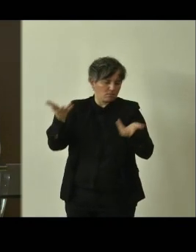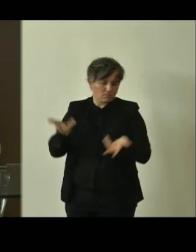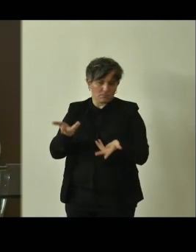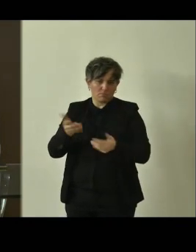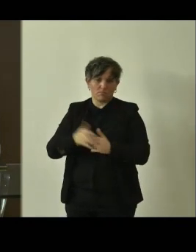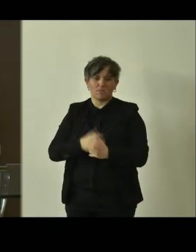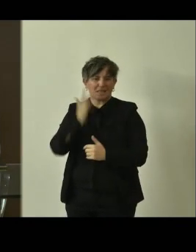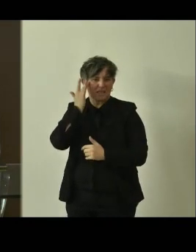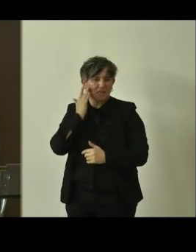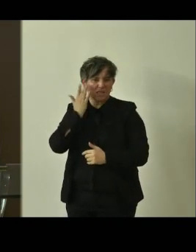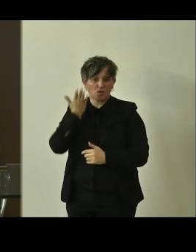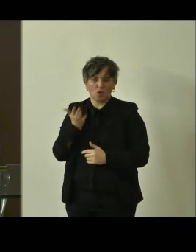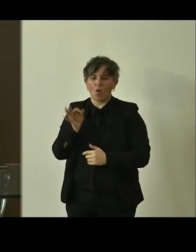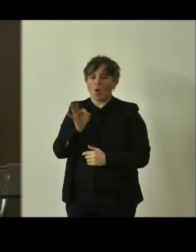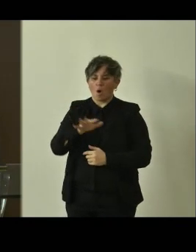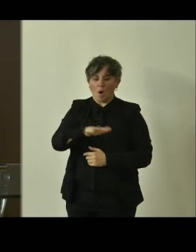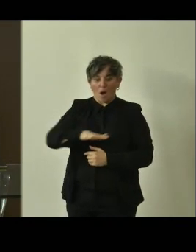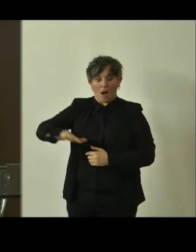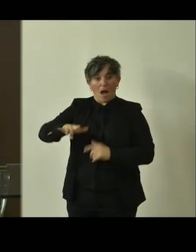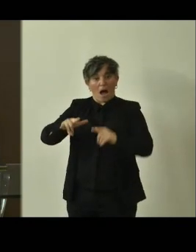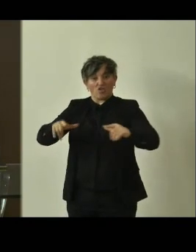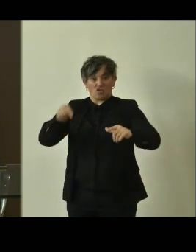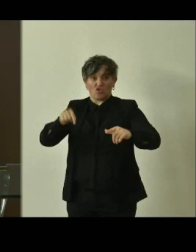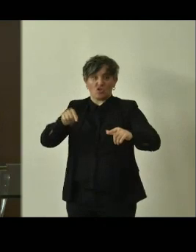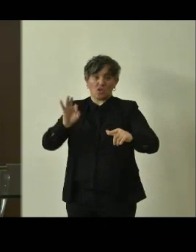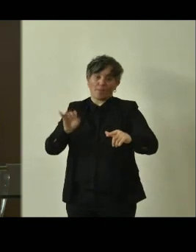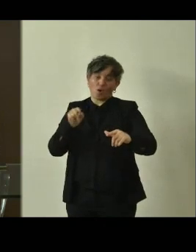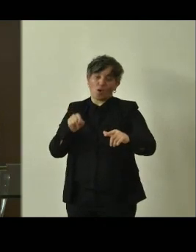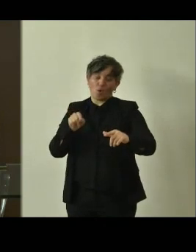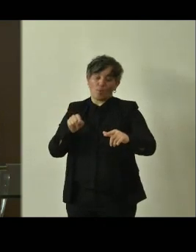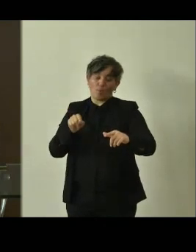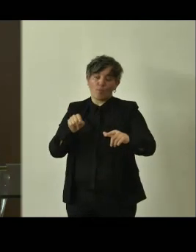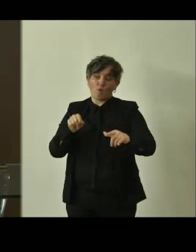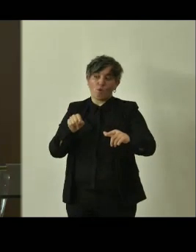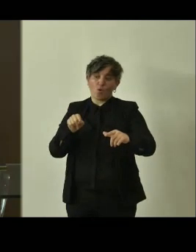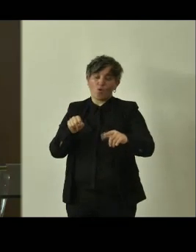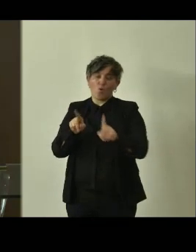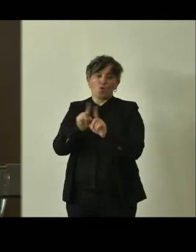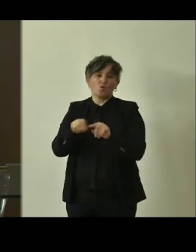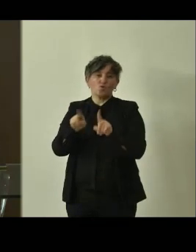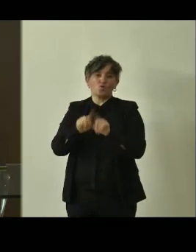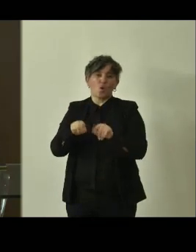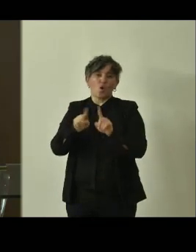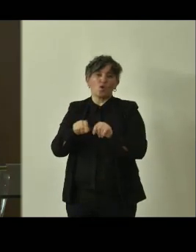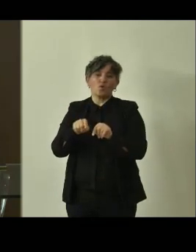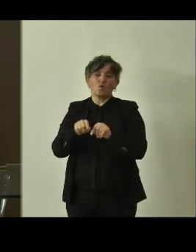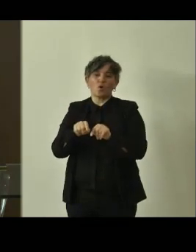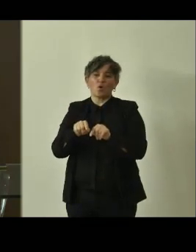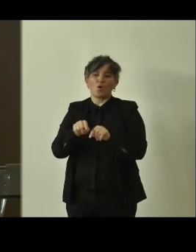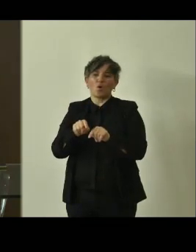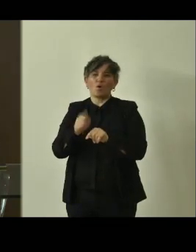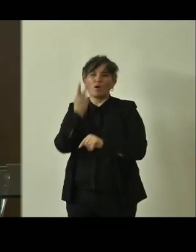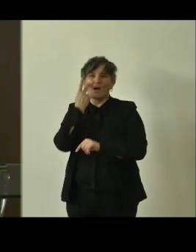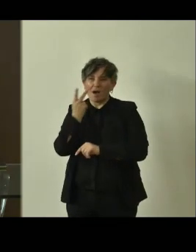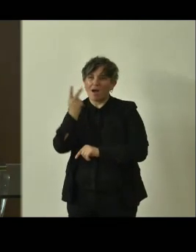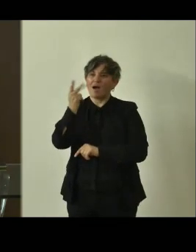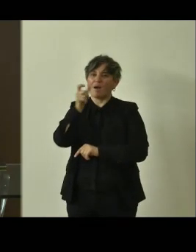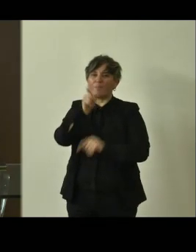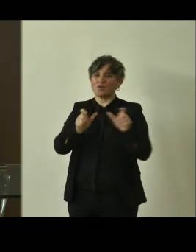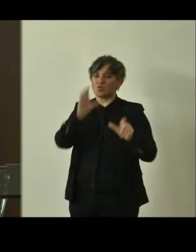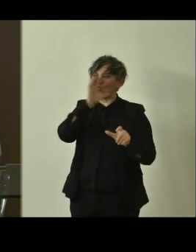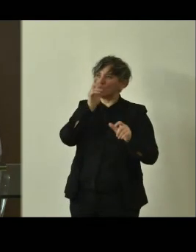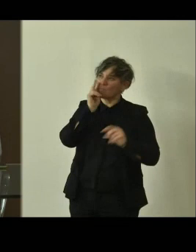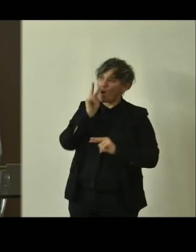quando ci troviamo in ambiente urbano sono spesso al centro di interesse turistico, quindi sono molto